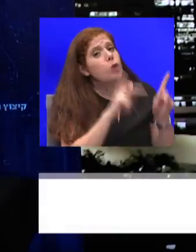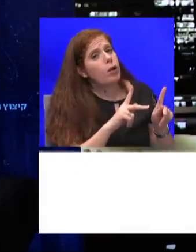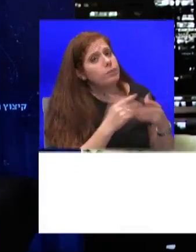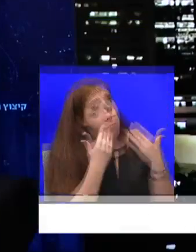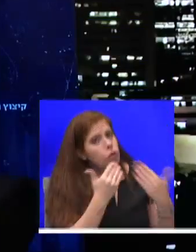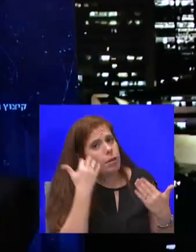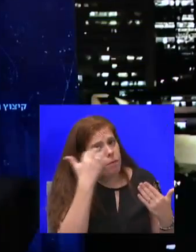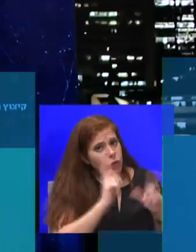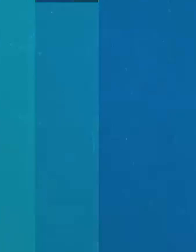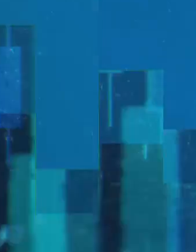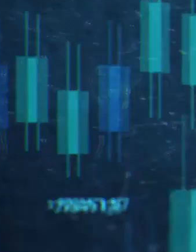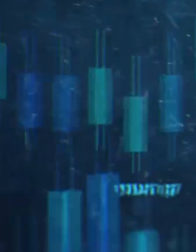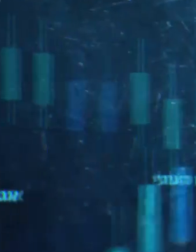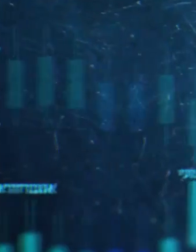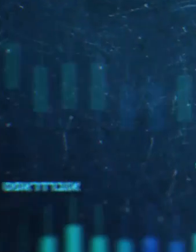לכם.